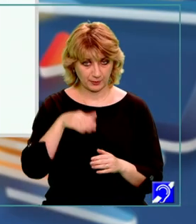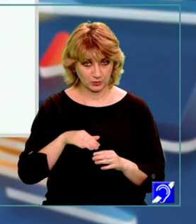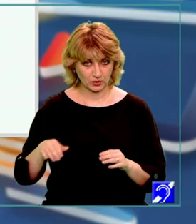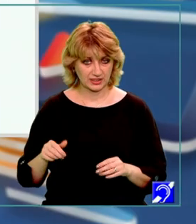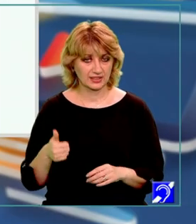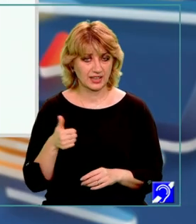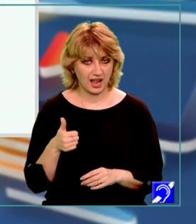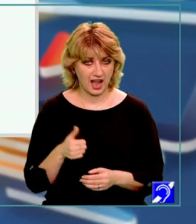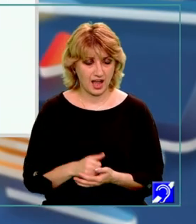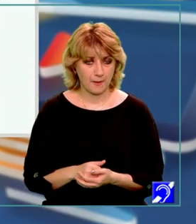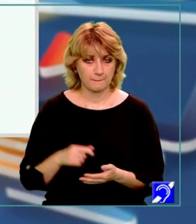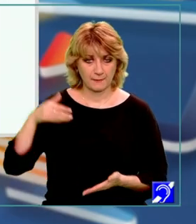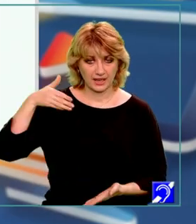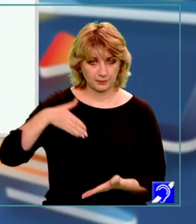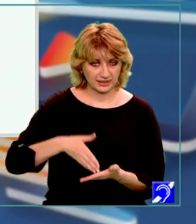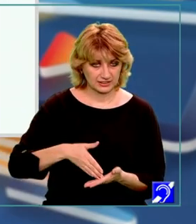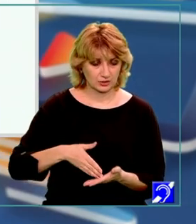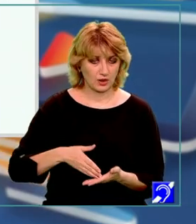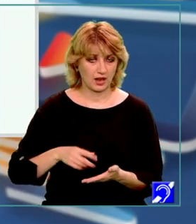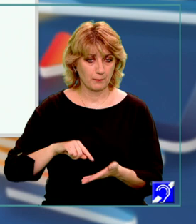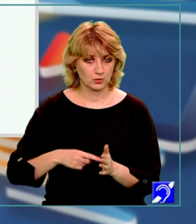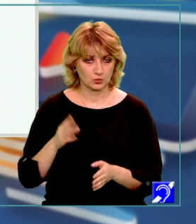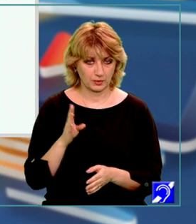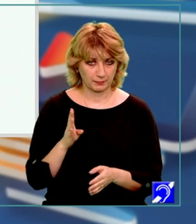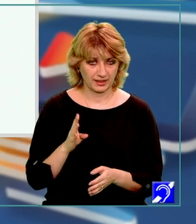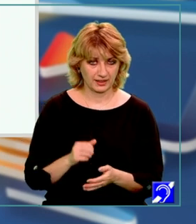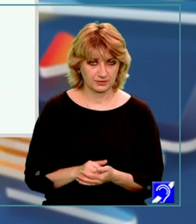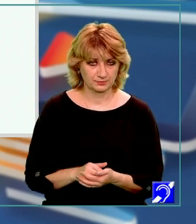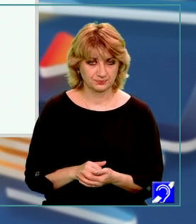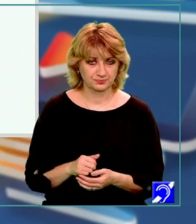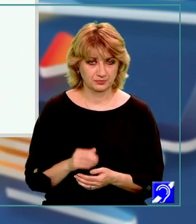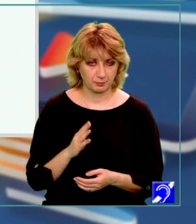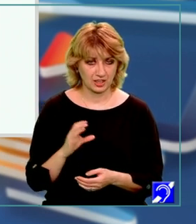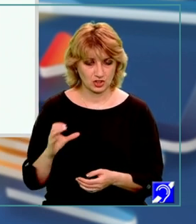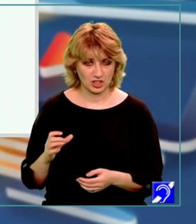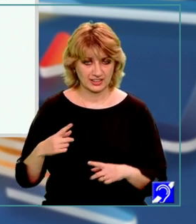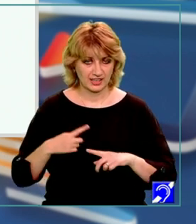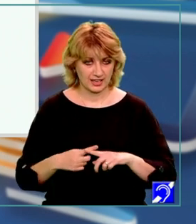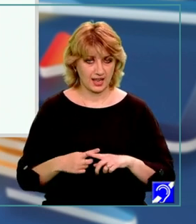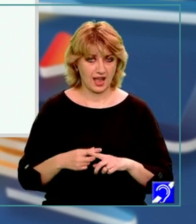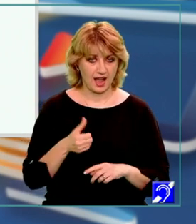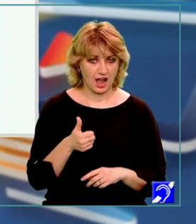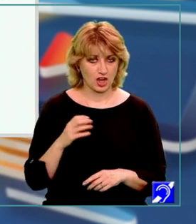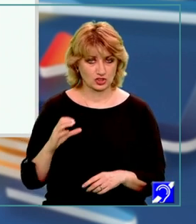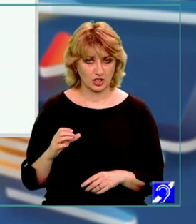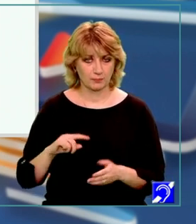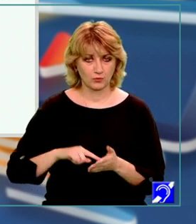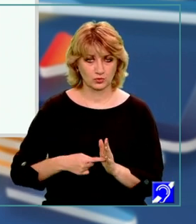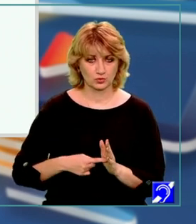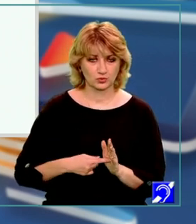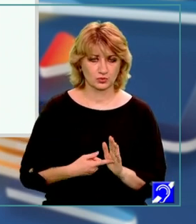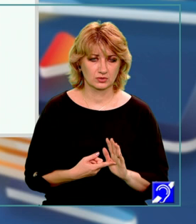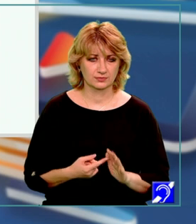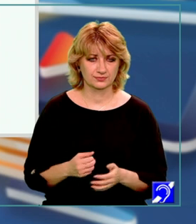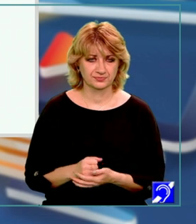perpendiculara în punctul B pe dreapta BC intersectează dreapta AC în punctul E